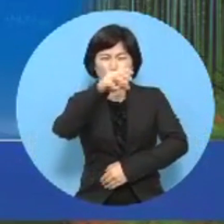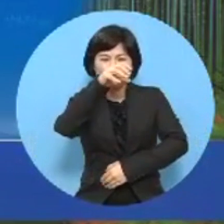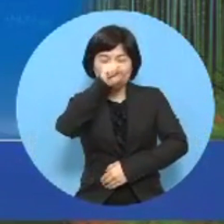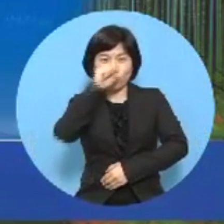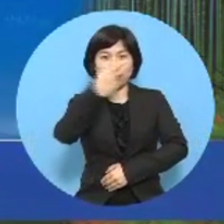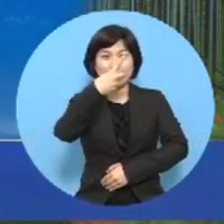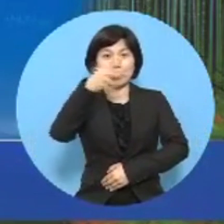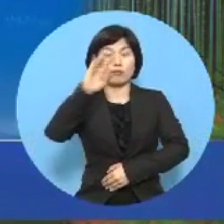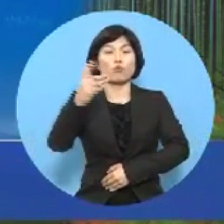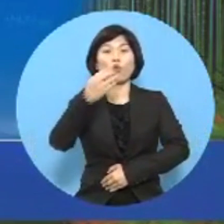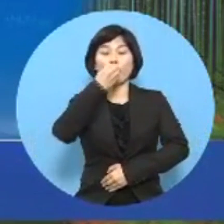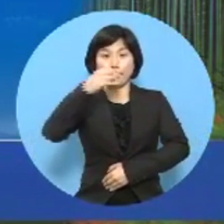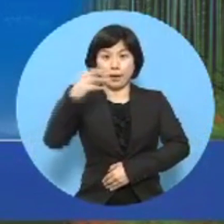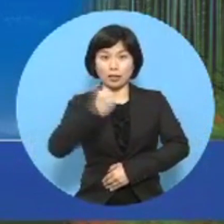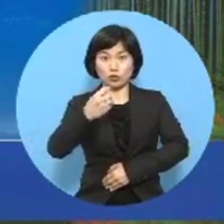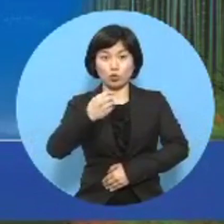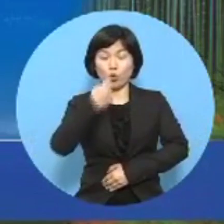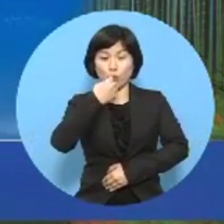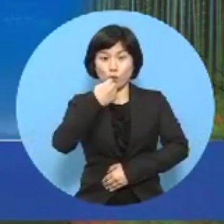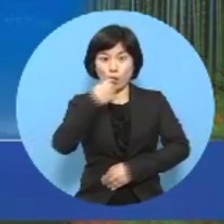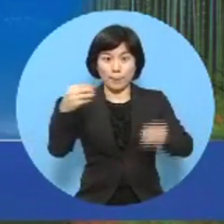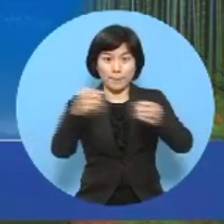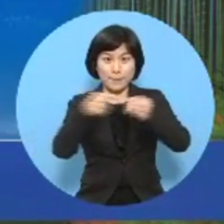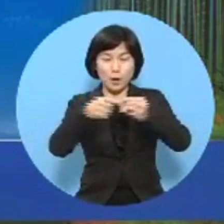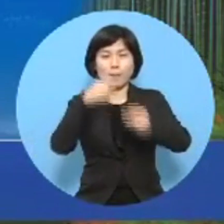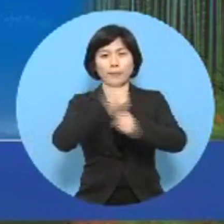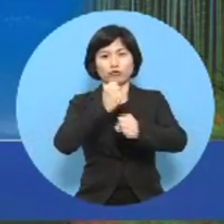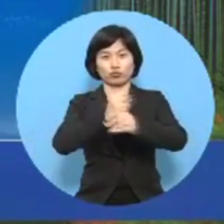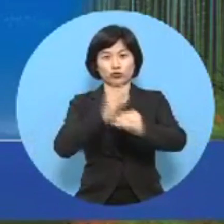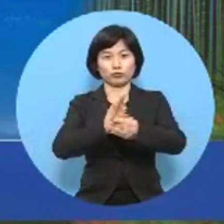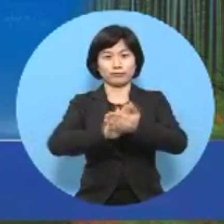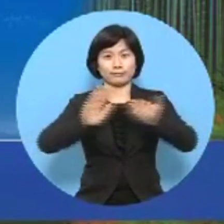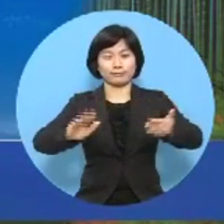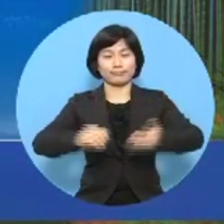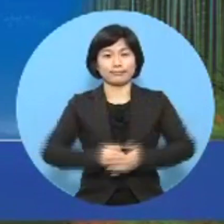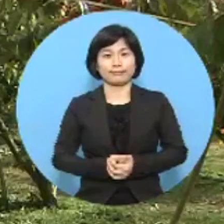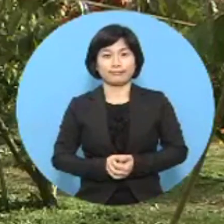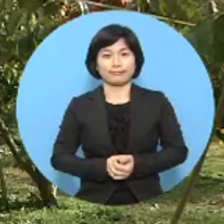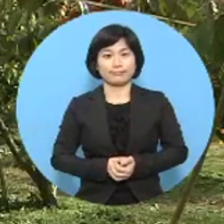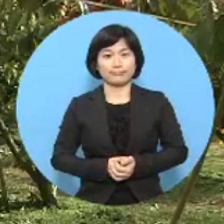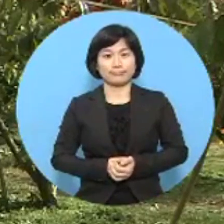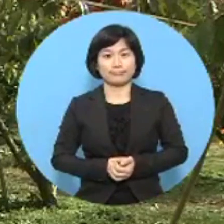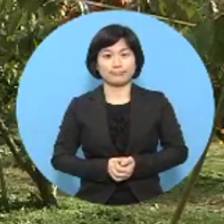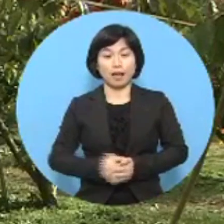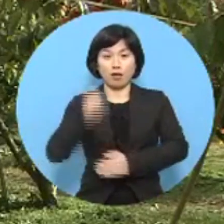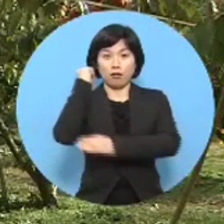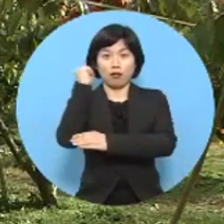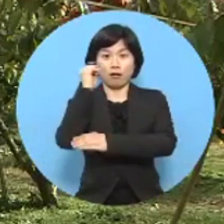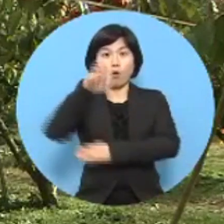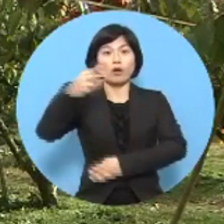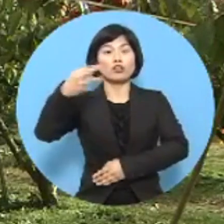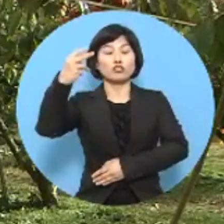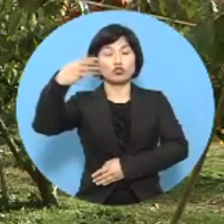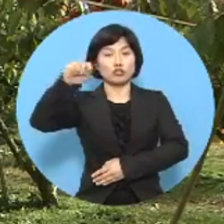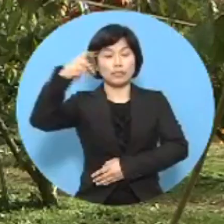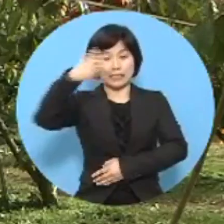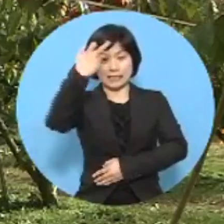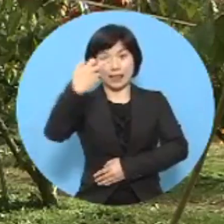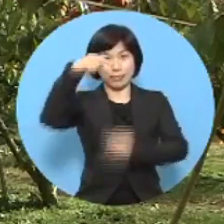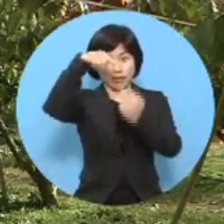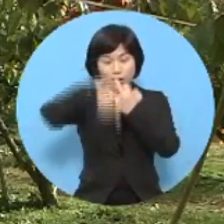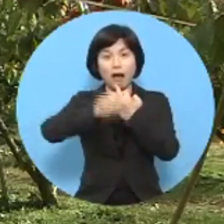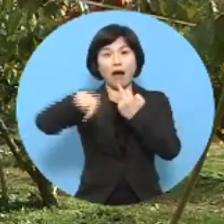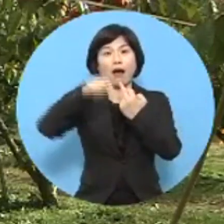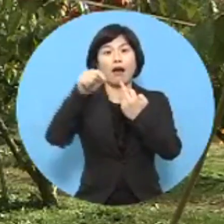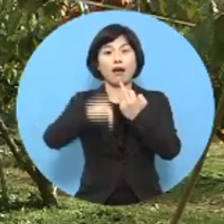대봉감으로 고품질 꽃감을 생산하고 있습니다. 함께 보시죠. 영암 올출산 자락의 금정면